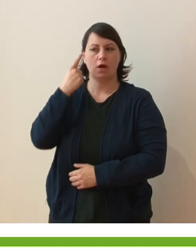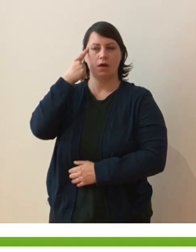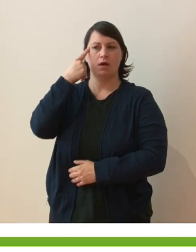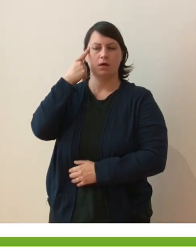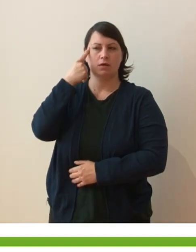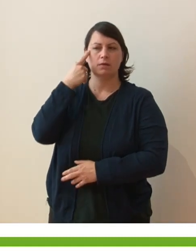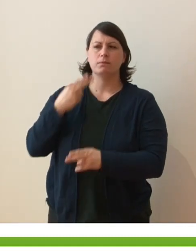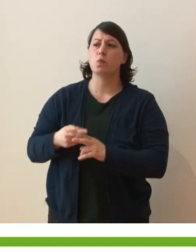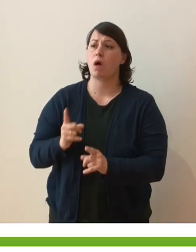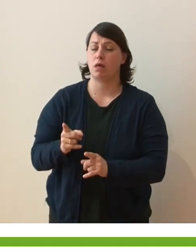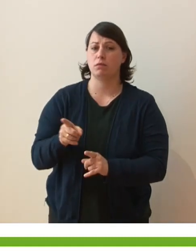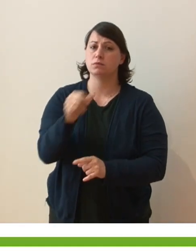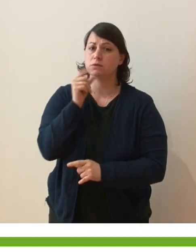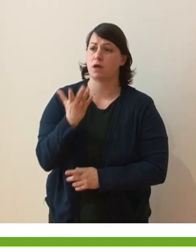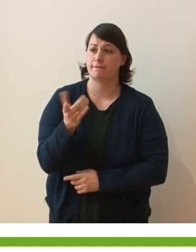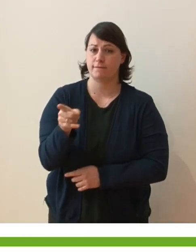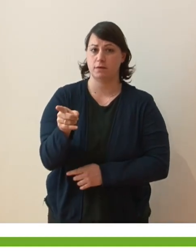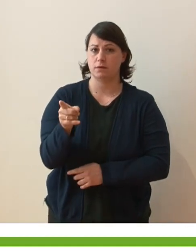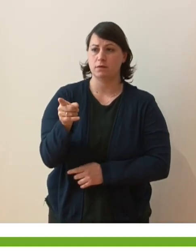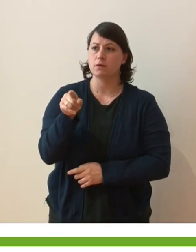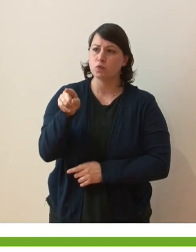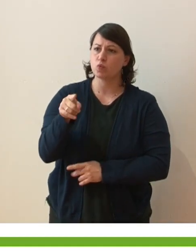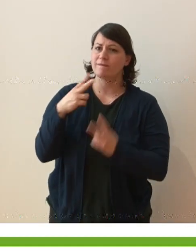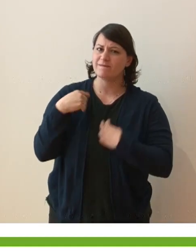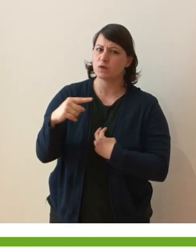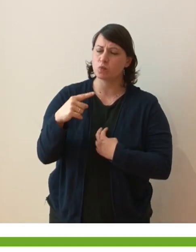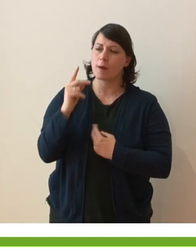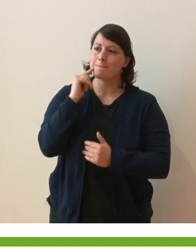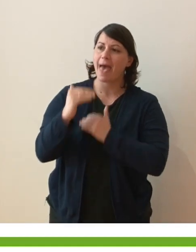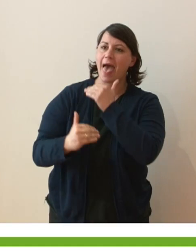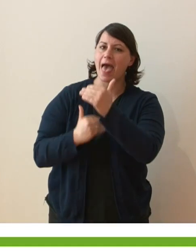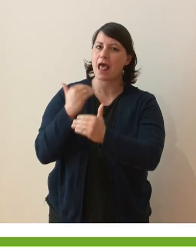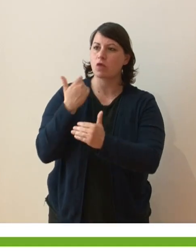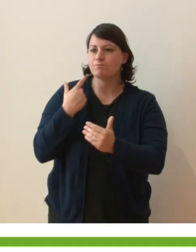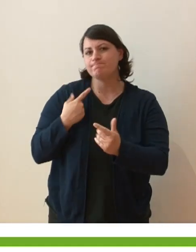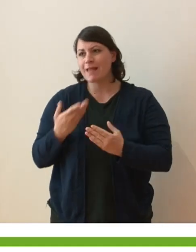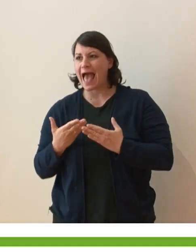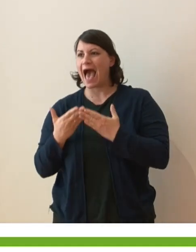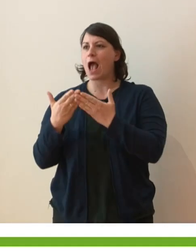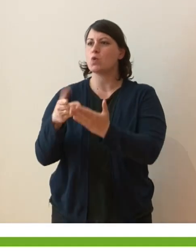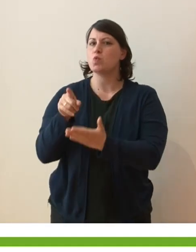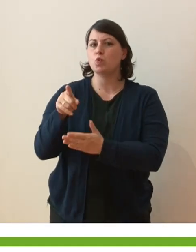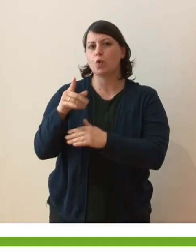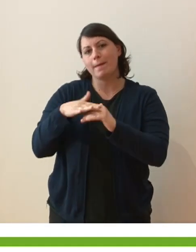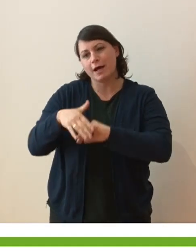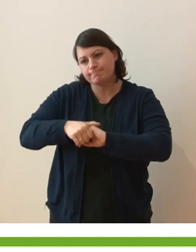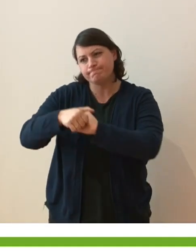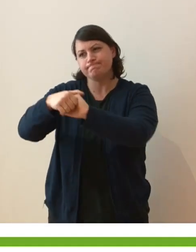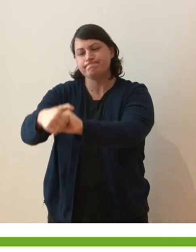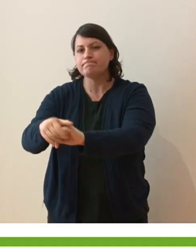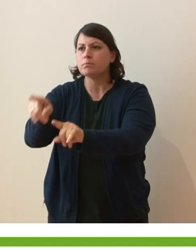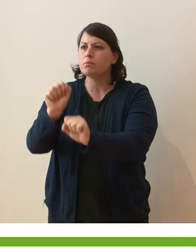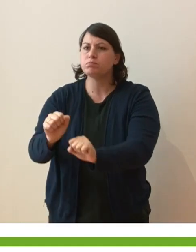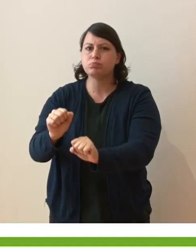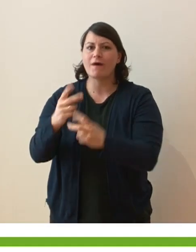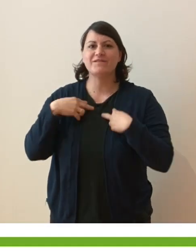cosa hai bisogno, che cosa serve per rendere migliore la tua vita, per darti una mano a poter vivere con dignità e